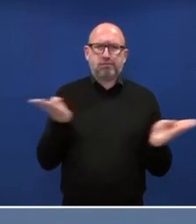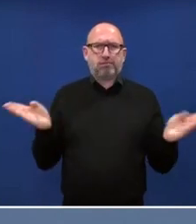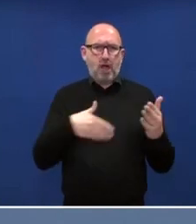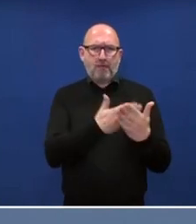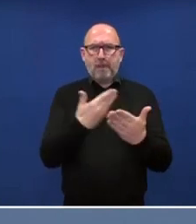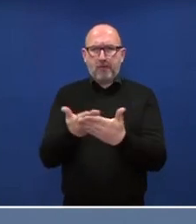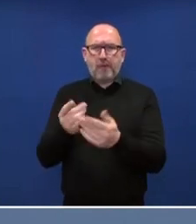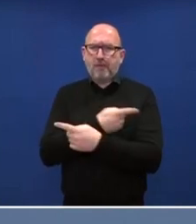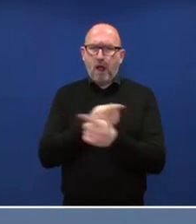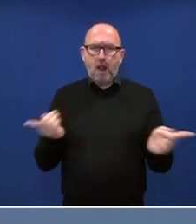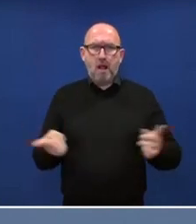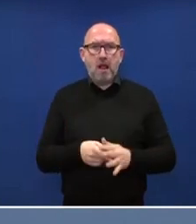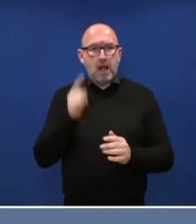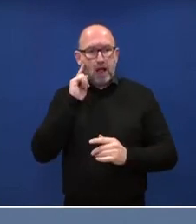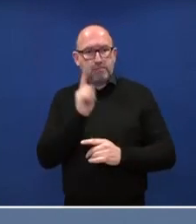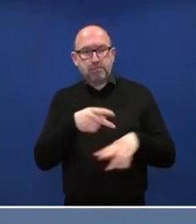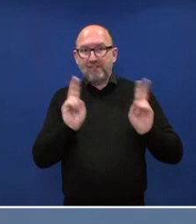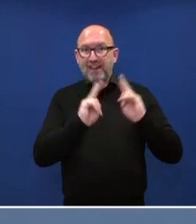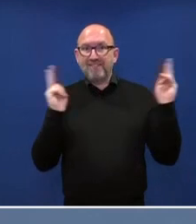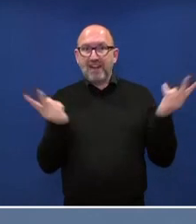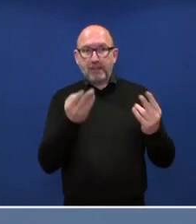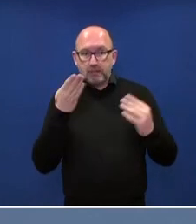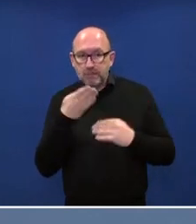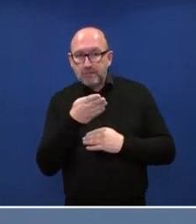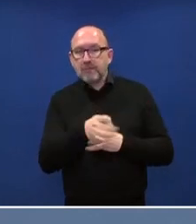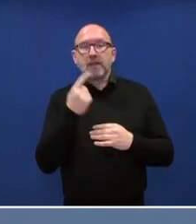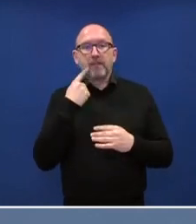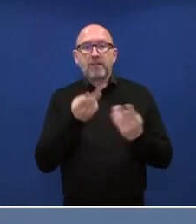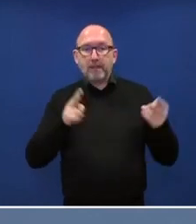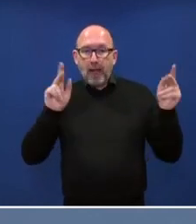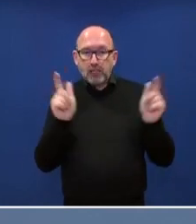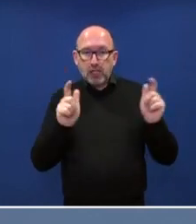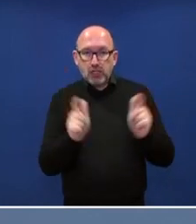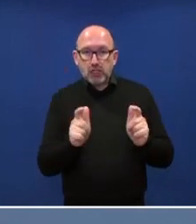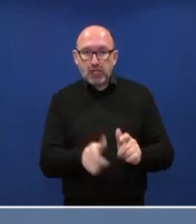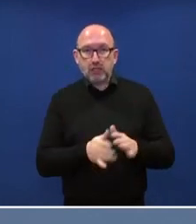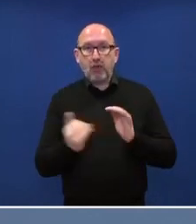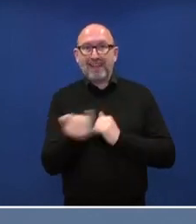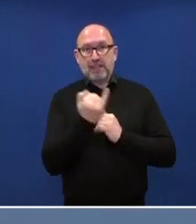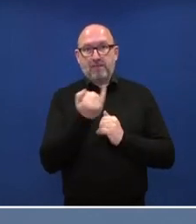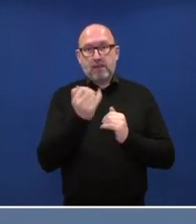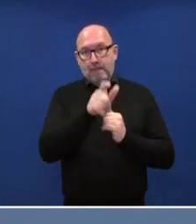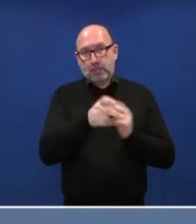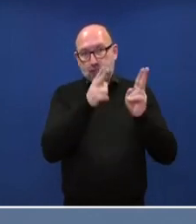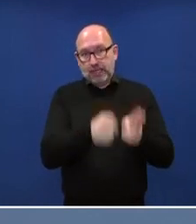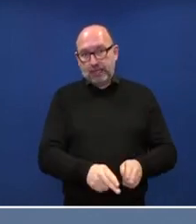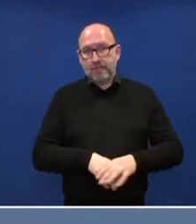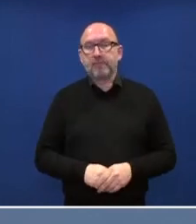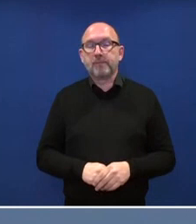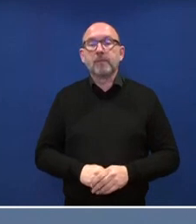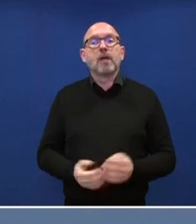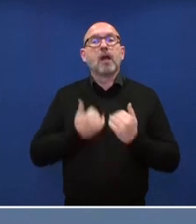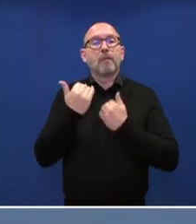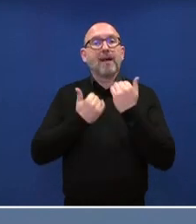gerade mit Blick auf den weltweiten Trend zur vermehrten Einschränkung individueller Menschenrechte. Der vorliegende Bericht gibt